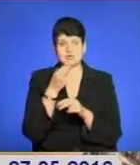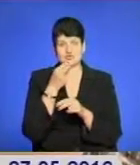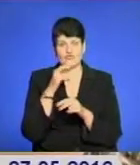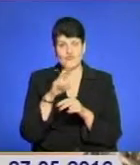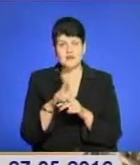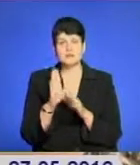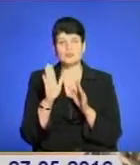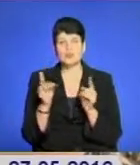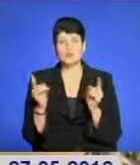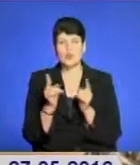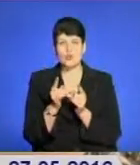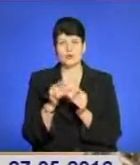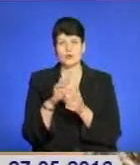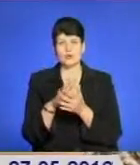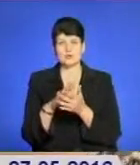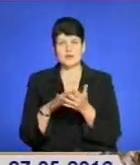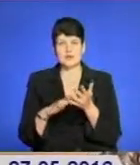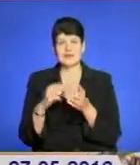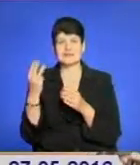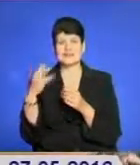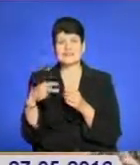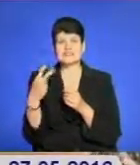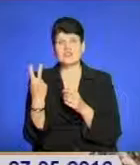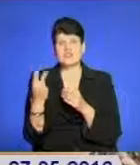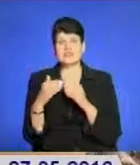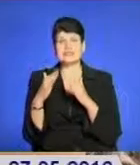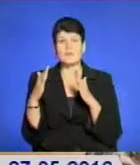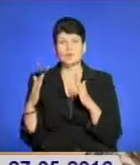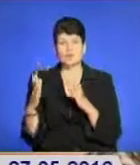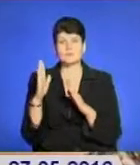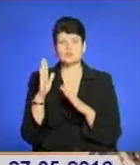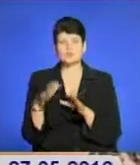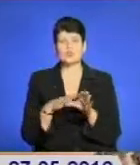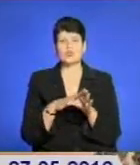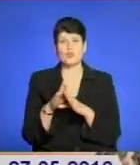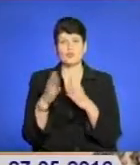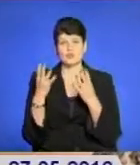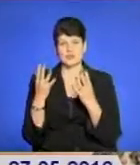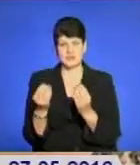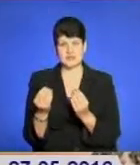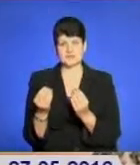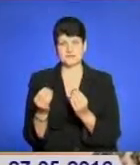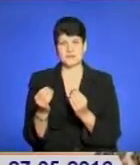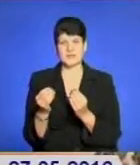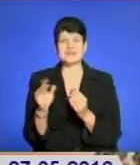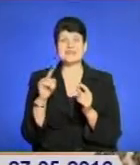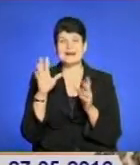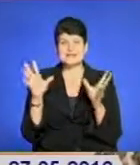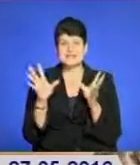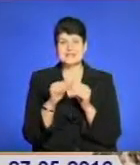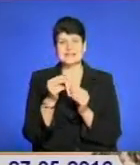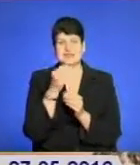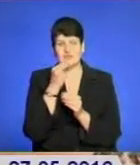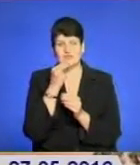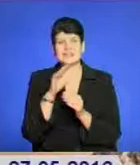тобто вони будуть короткотривалими, а 32 табори – це будуть повного дня, і, власне, з харчуванням, де